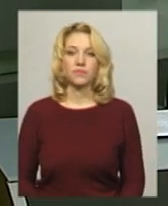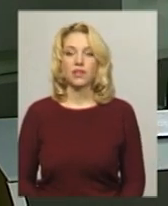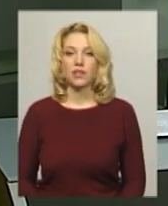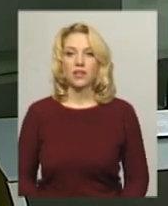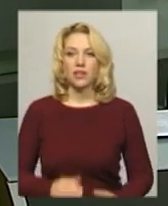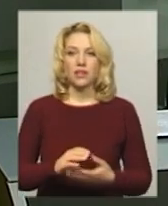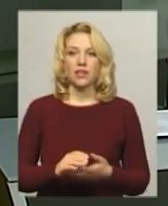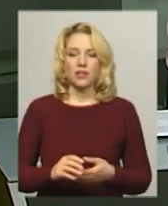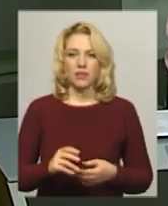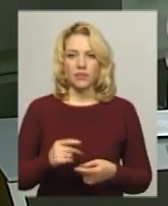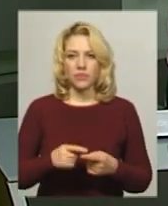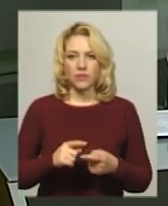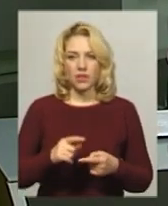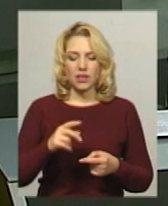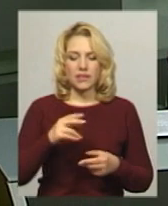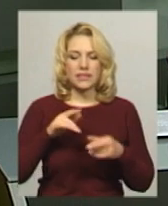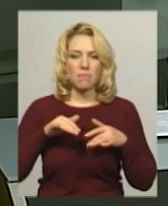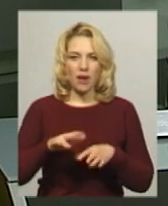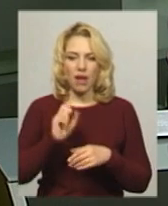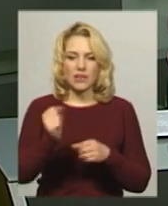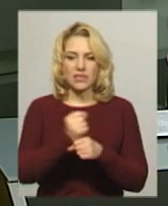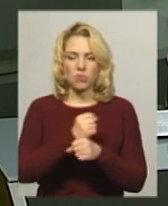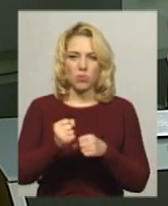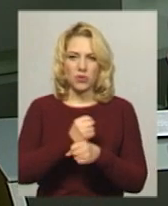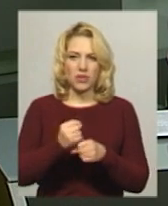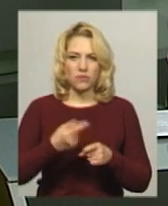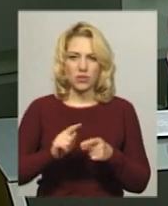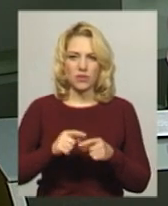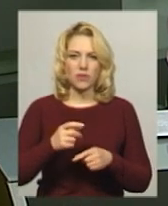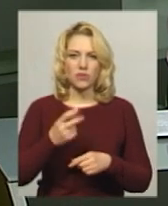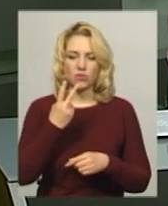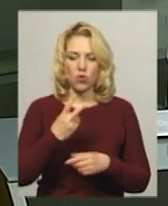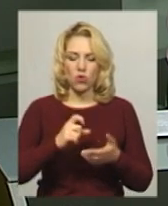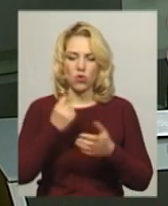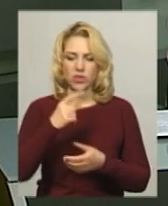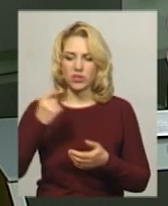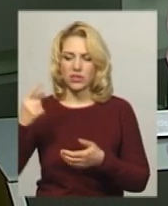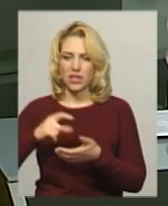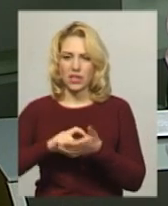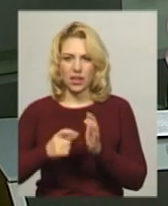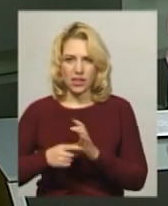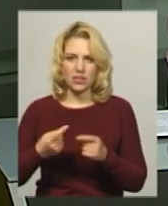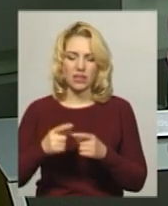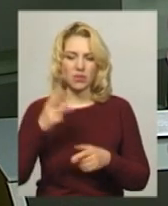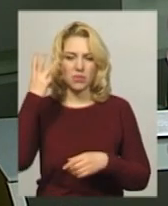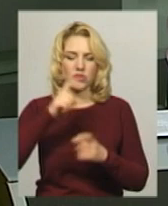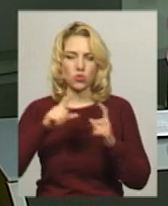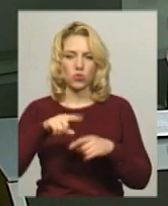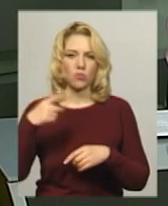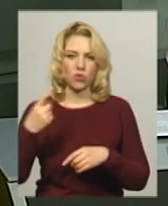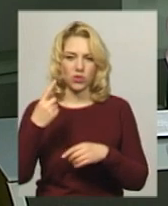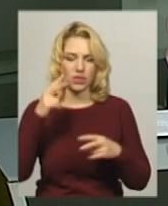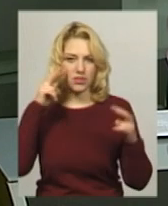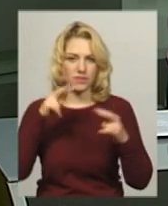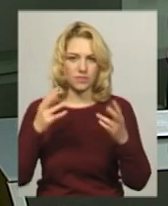Встановили очевидців у справі з побиття двох 11-класників Хмельницької школи номер один. Кількох із них допитали, каже прес-секретар